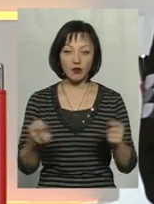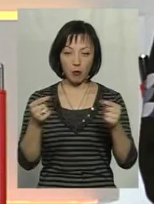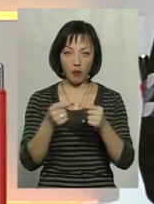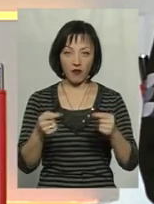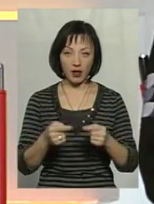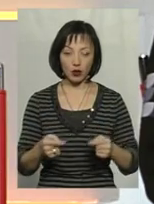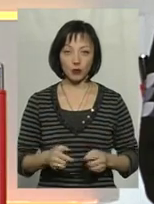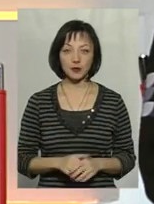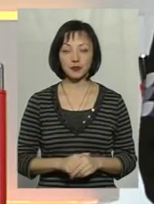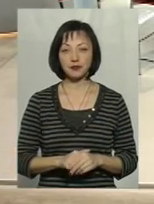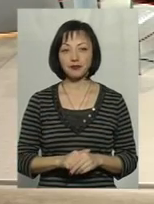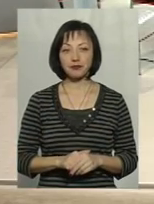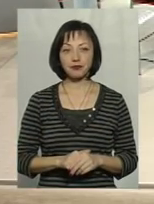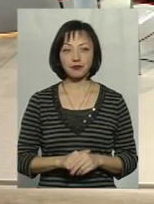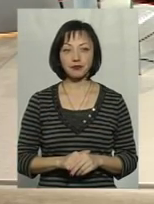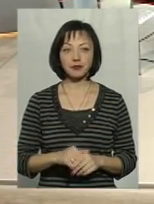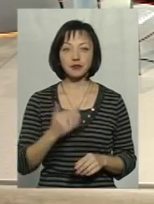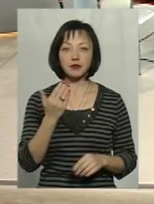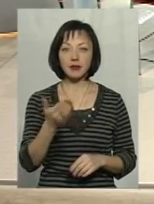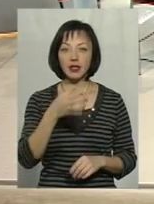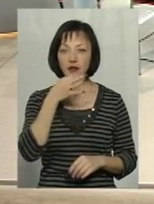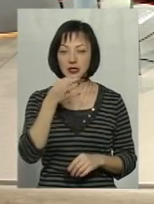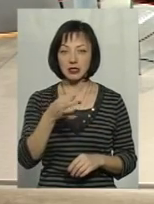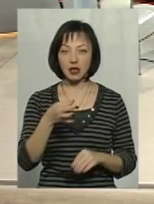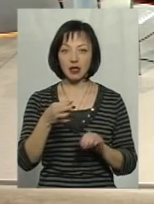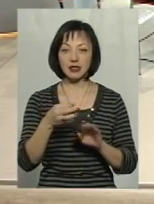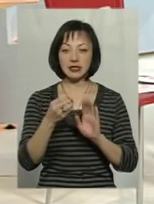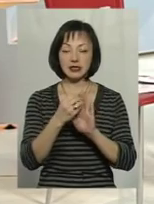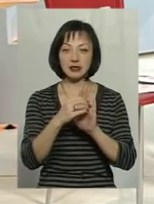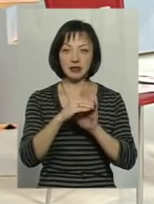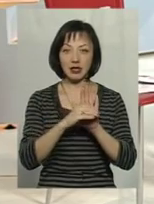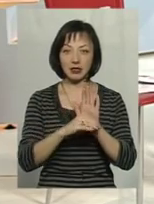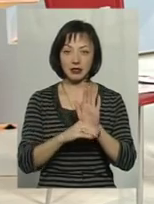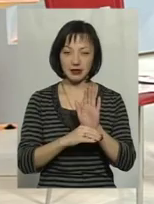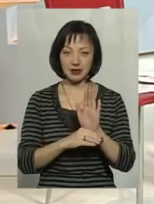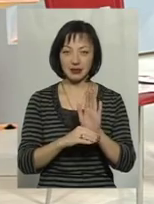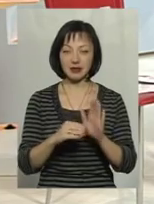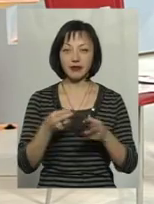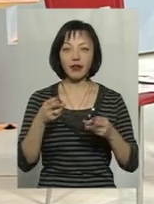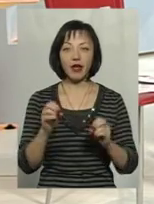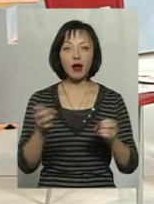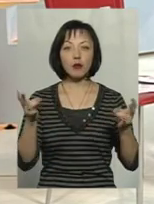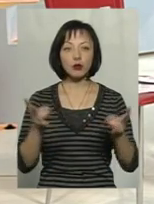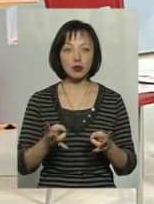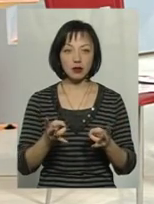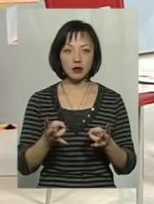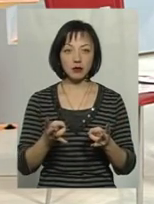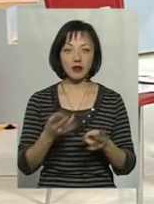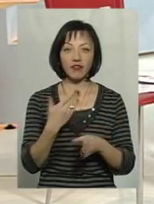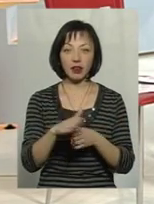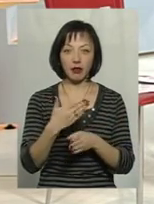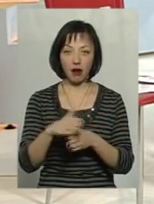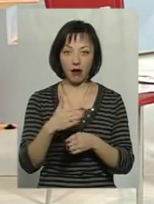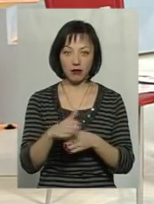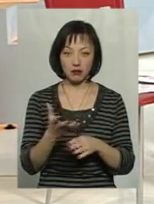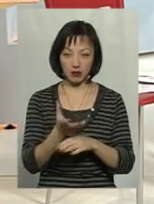Ви зазначили ті статті, зокрема, навели приклад, де потрібні видатки,